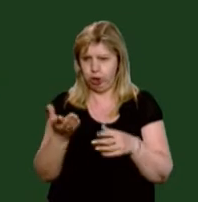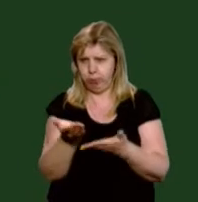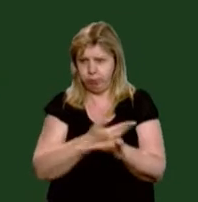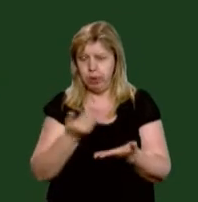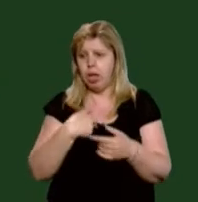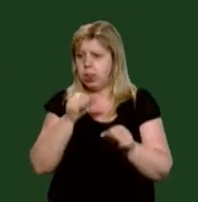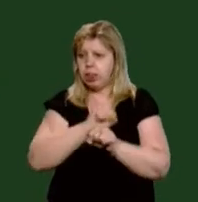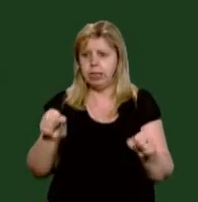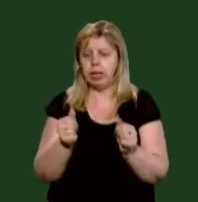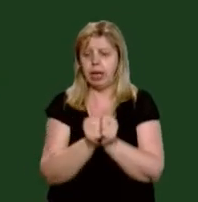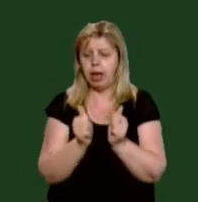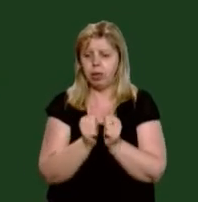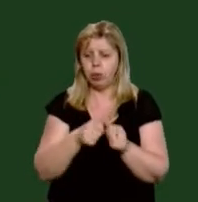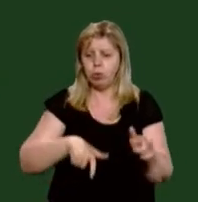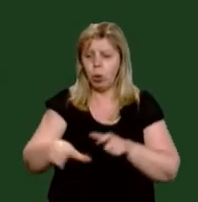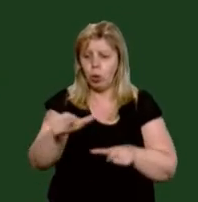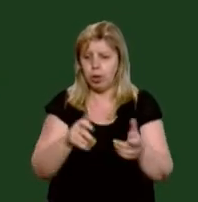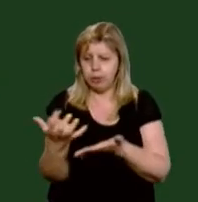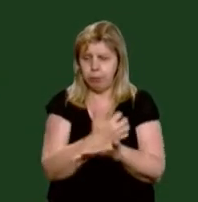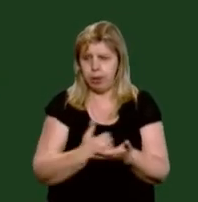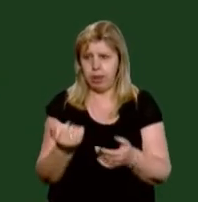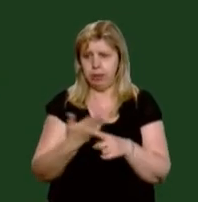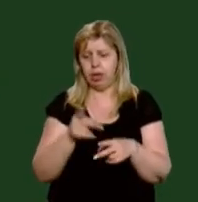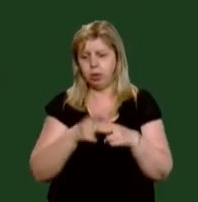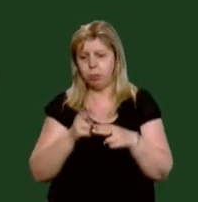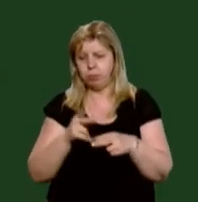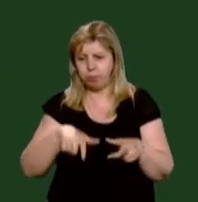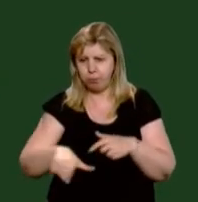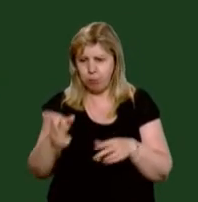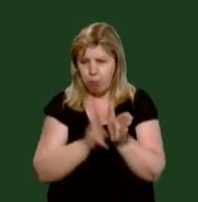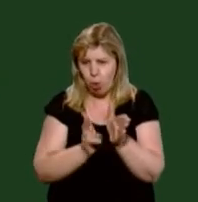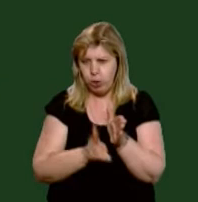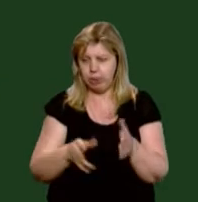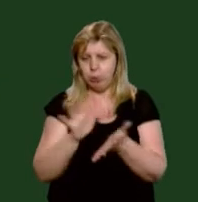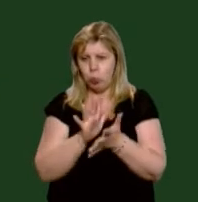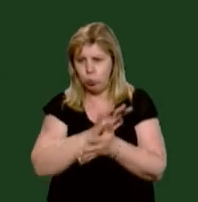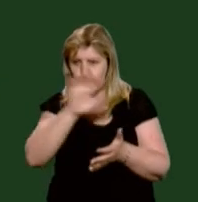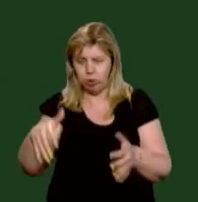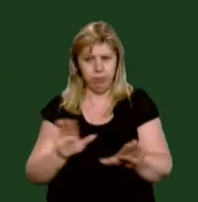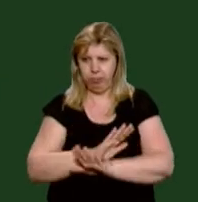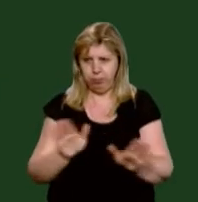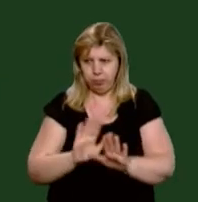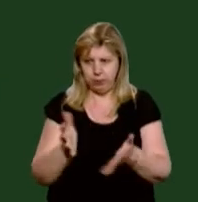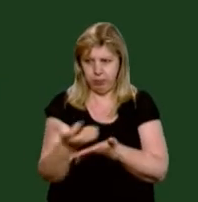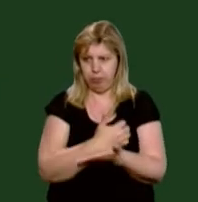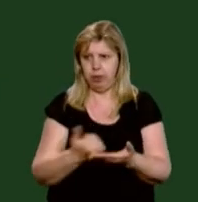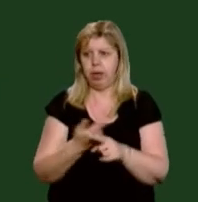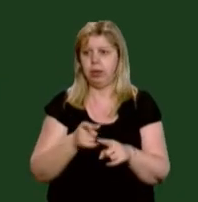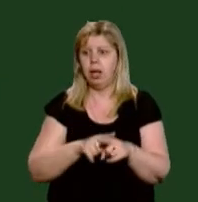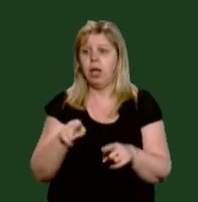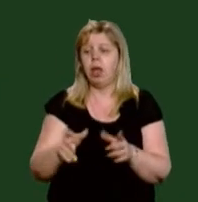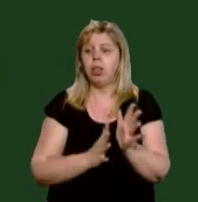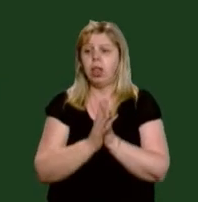Не можна їх збирати біля шосейних доріг, біля залізниць, біля сміттєзвалищі. Струєння грибами, вони, як правило,